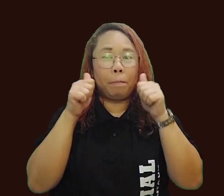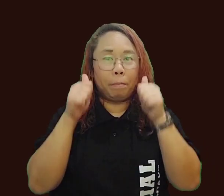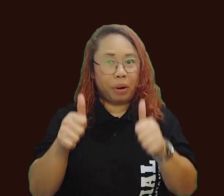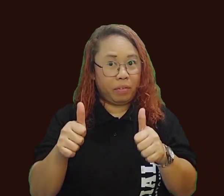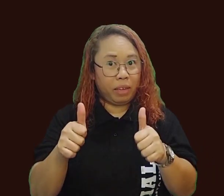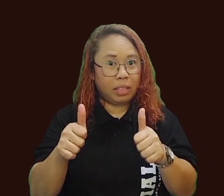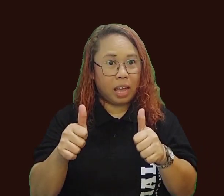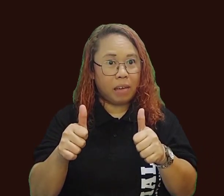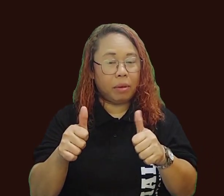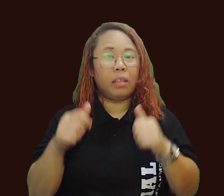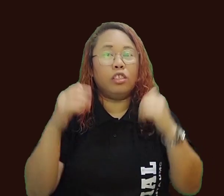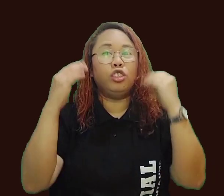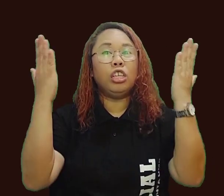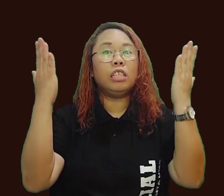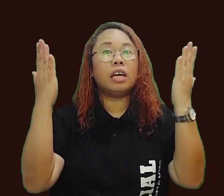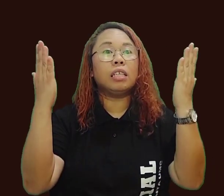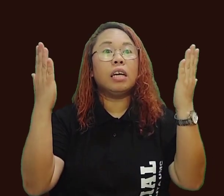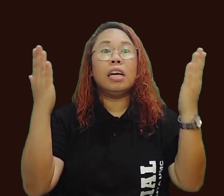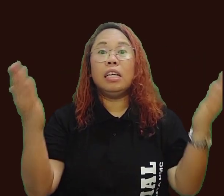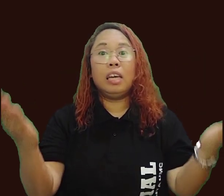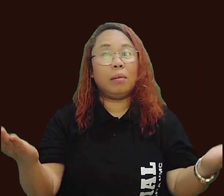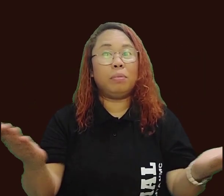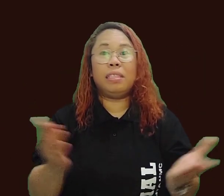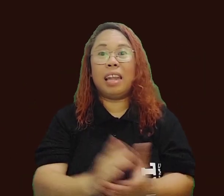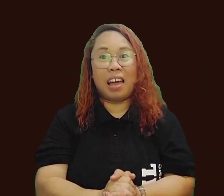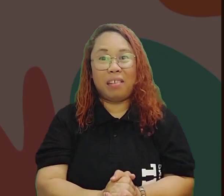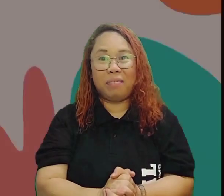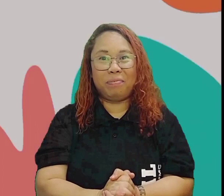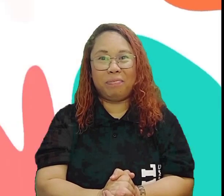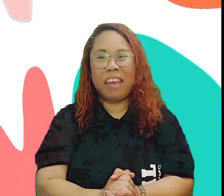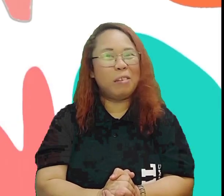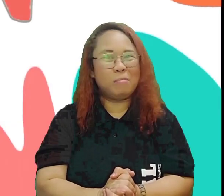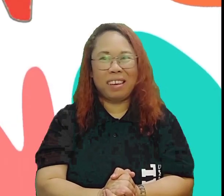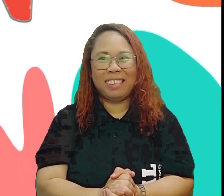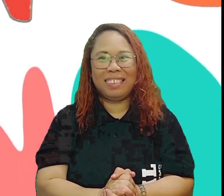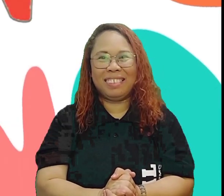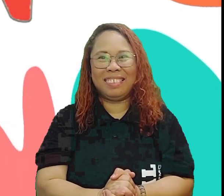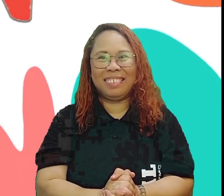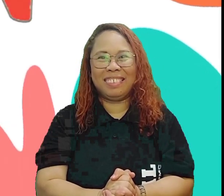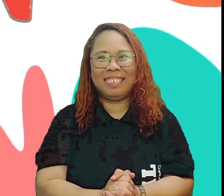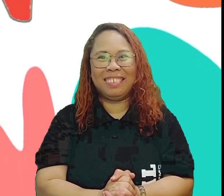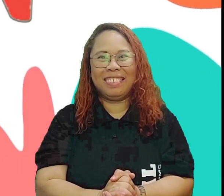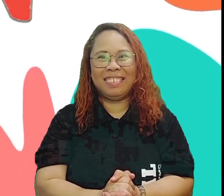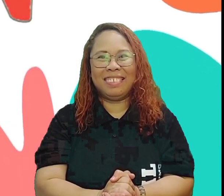is the perfect time. And Jesus gives life. Amen.